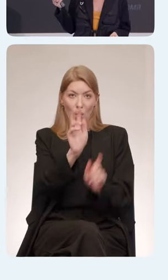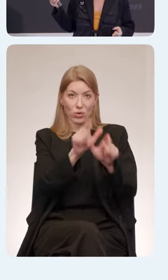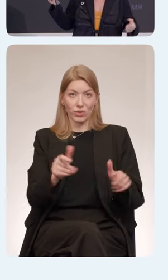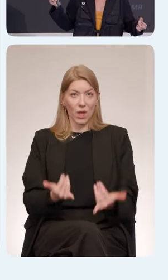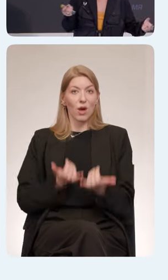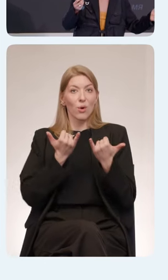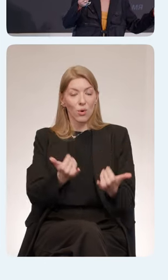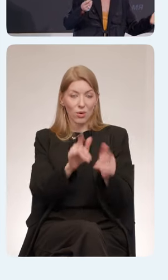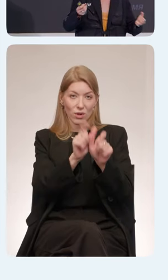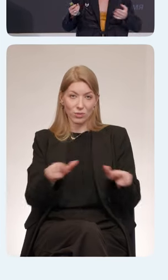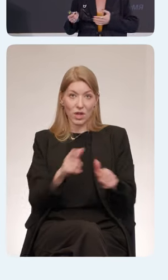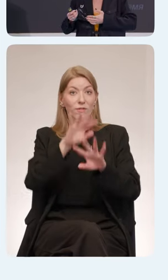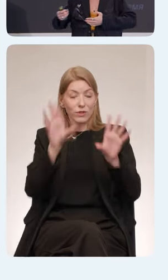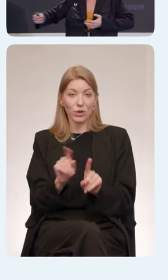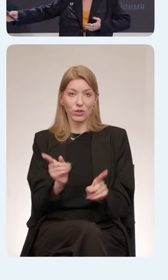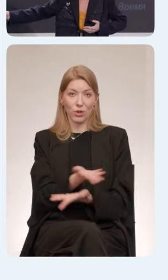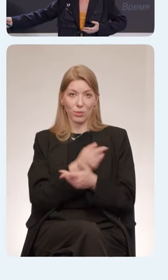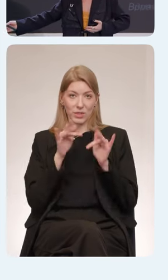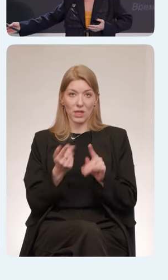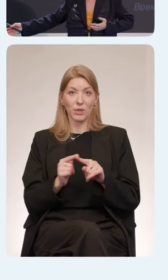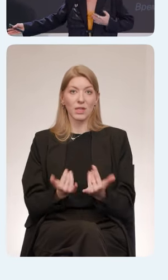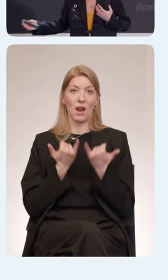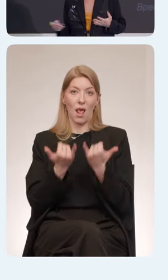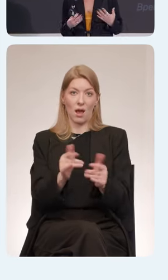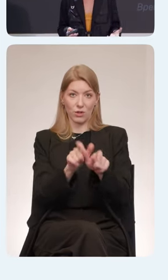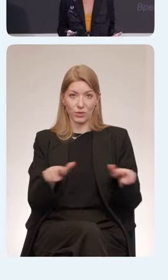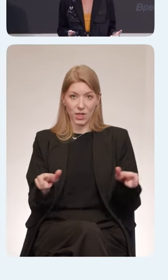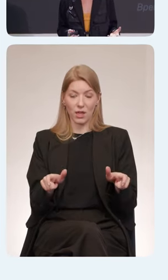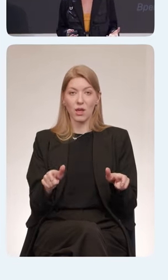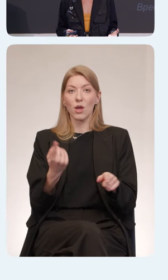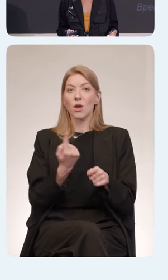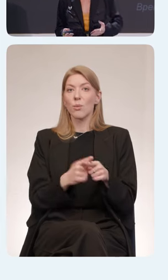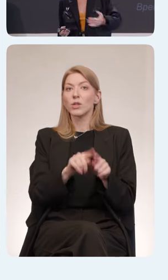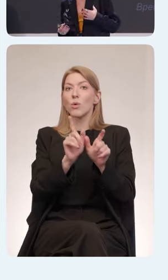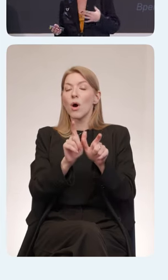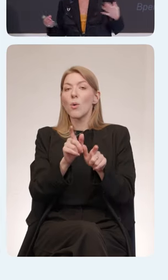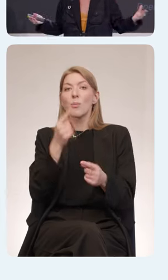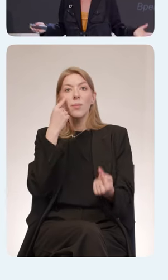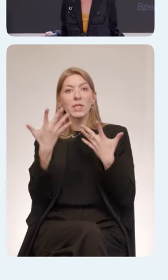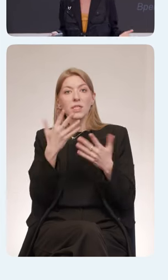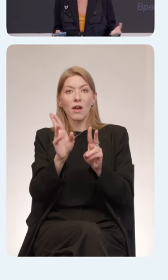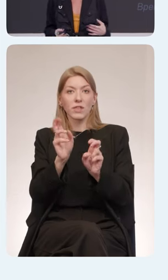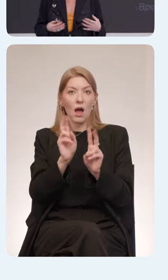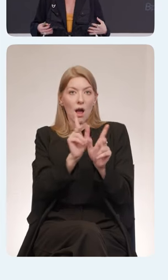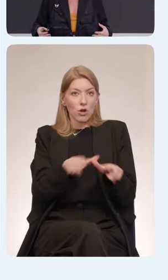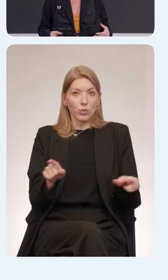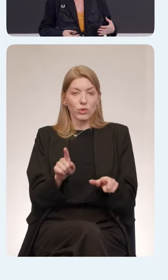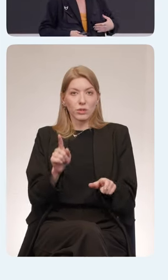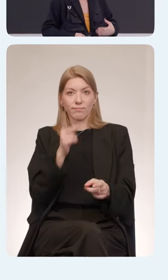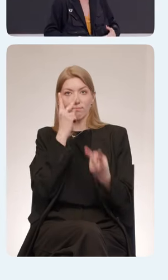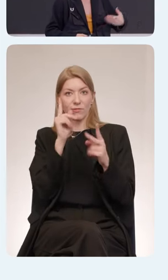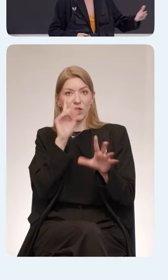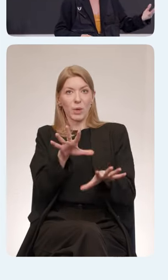И здесь есть, в общем-то, довольно понятный принцип, как люди принимают любые изменения. Представьте, что у вас дома новая кровать. Вам сначала будет,